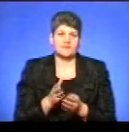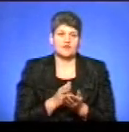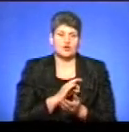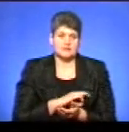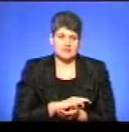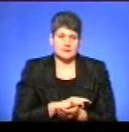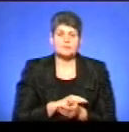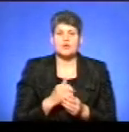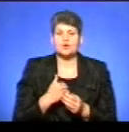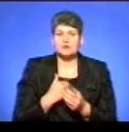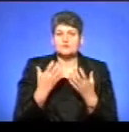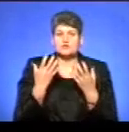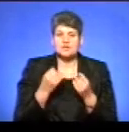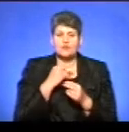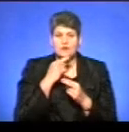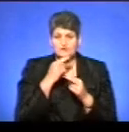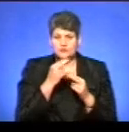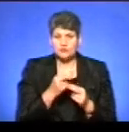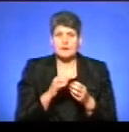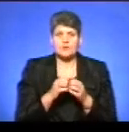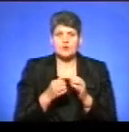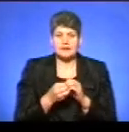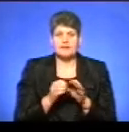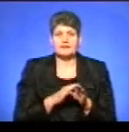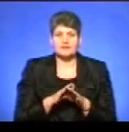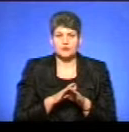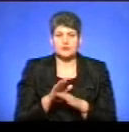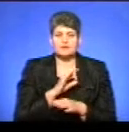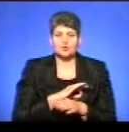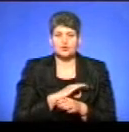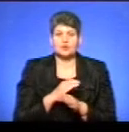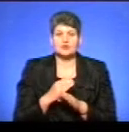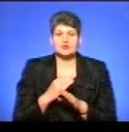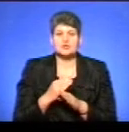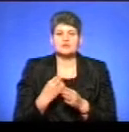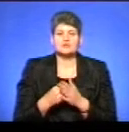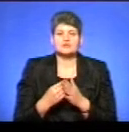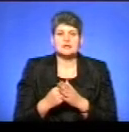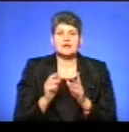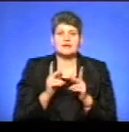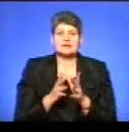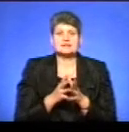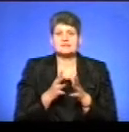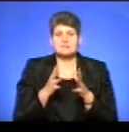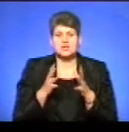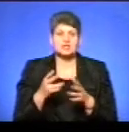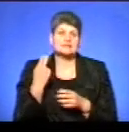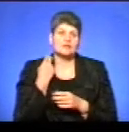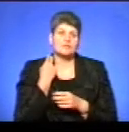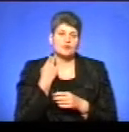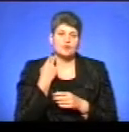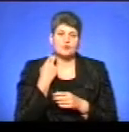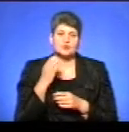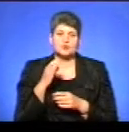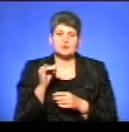хотілося б ще звернути увагу на таку проблему виконання дохідної частини бюджету, як збільшення заборгованості